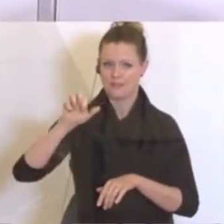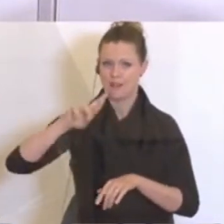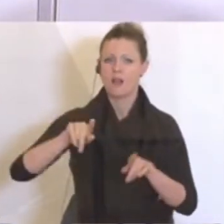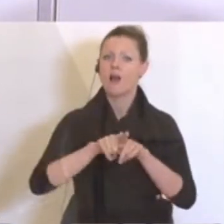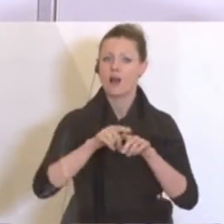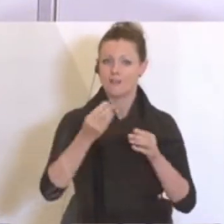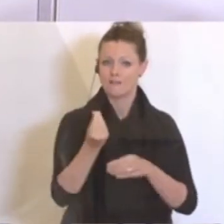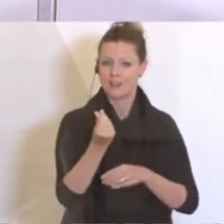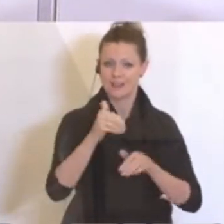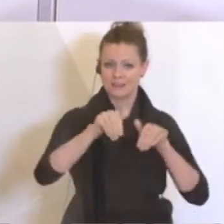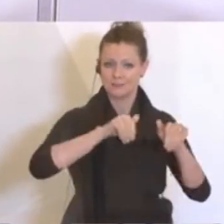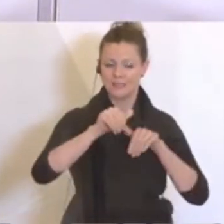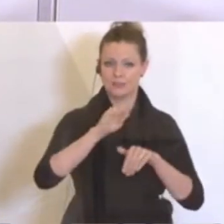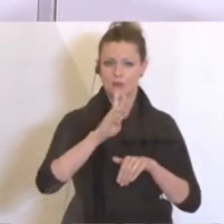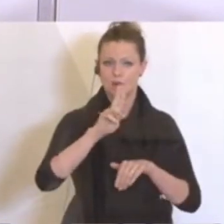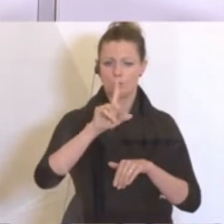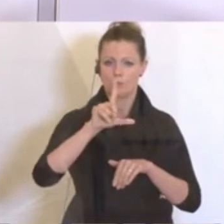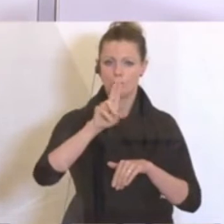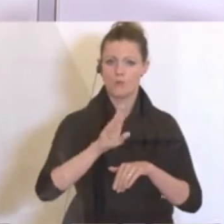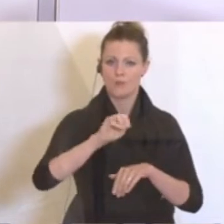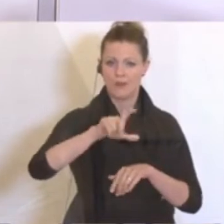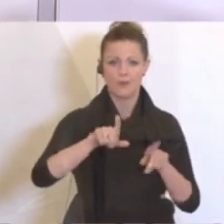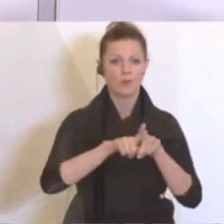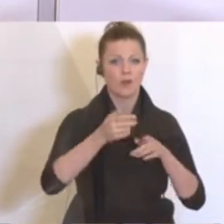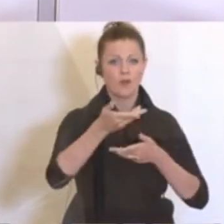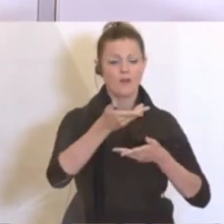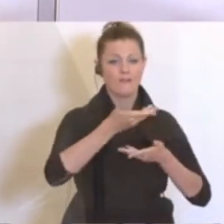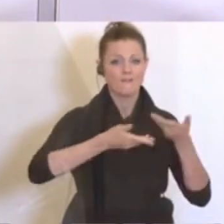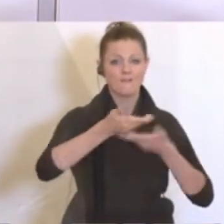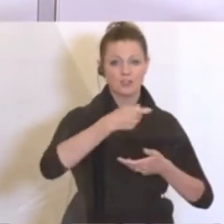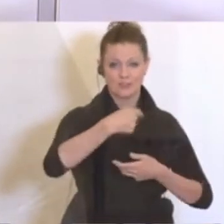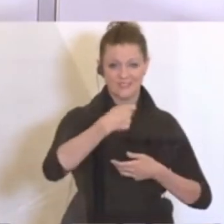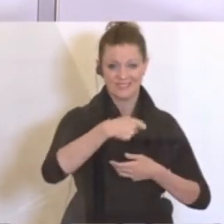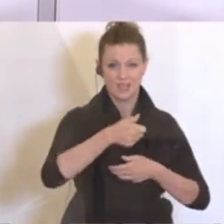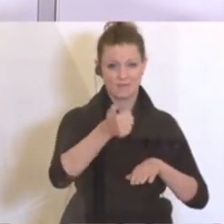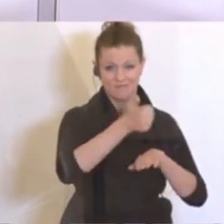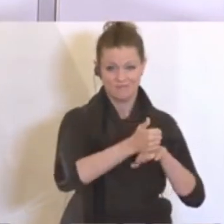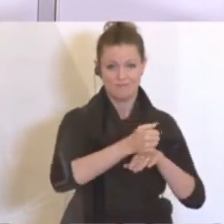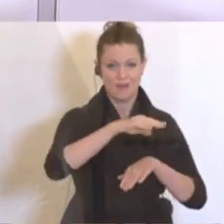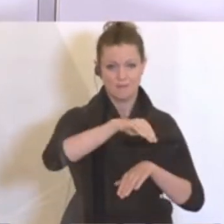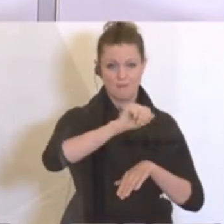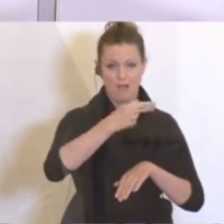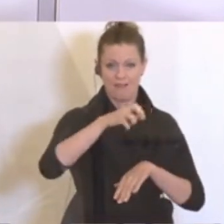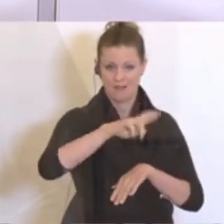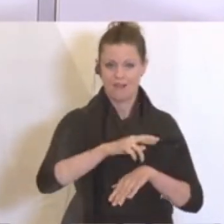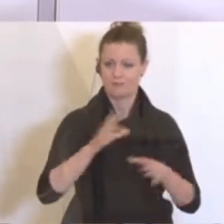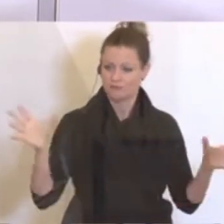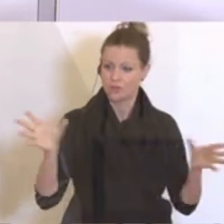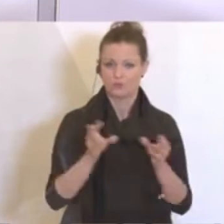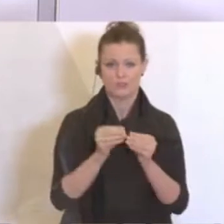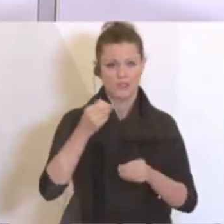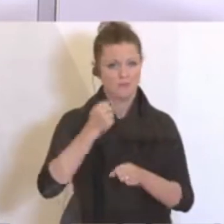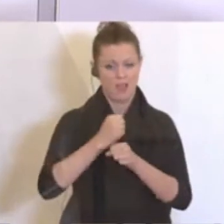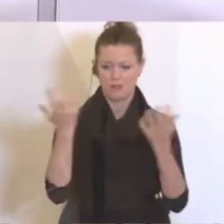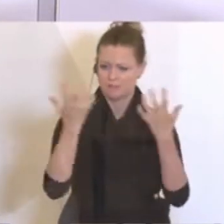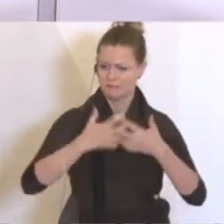Blümel und dem Präsidenten der Wirtschaftskammer für die gute und schnelle Zusammenarbeit in Erarbeitung dieses Gastronomiepakets.